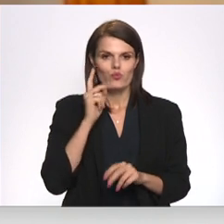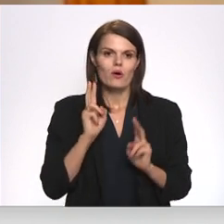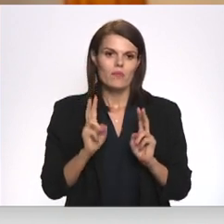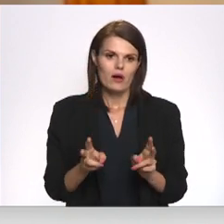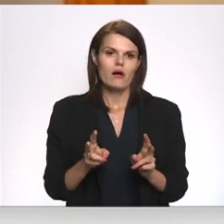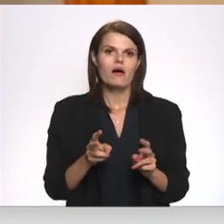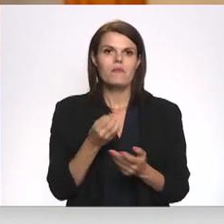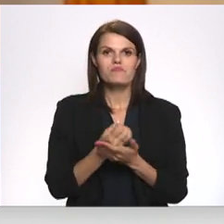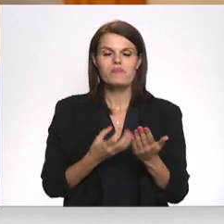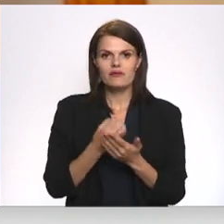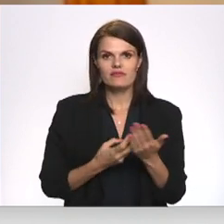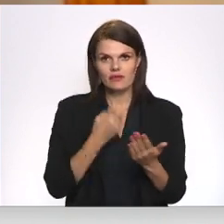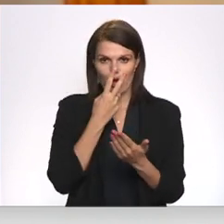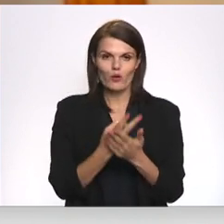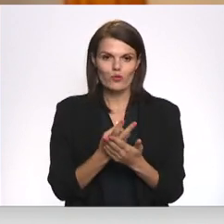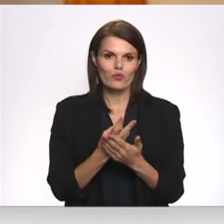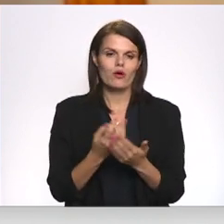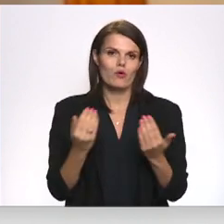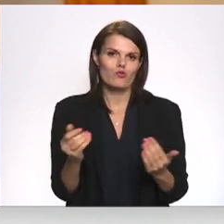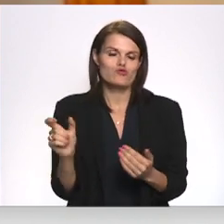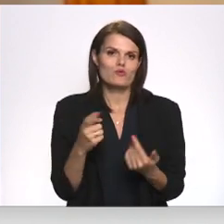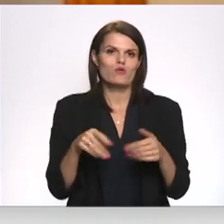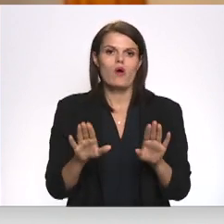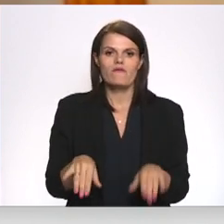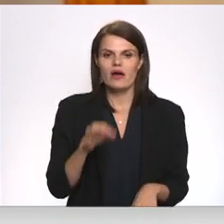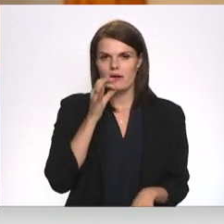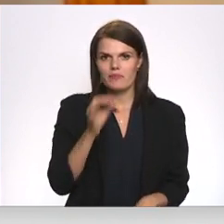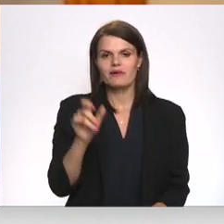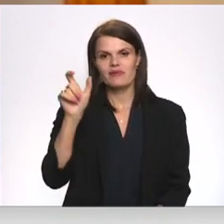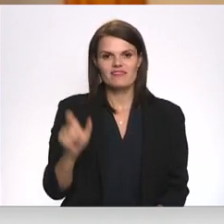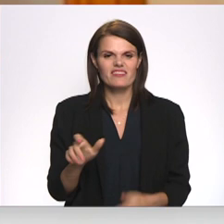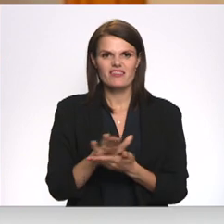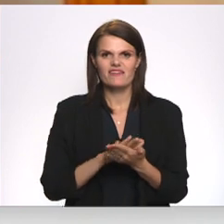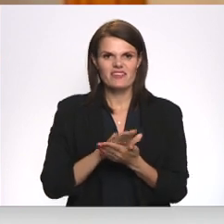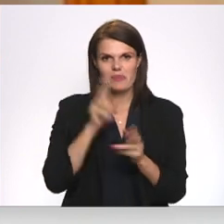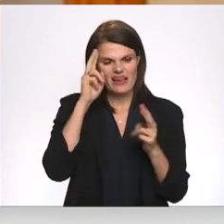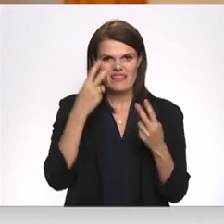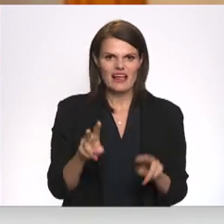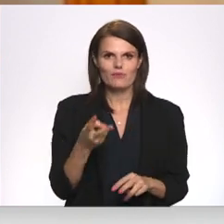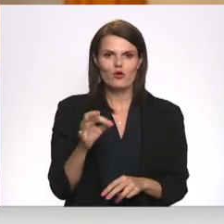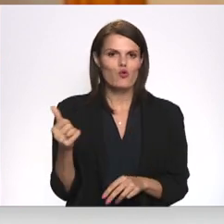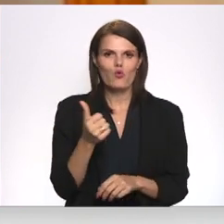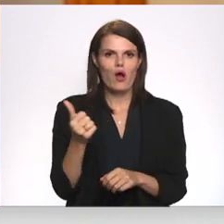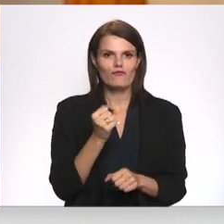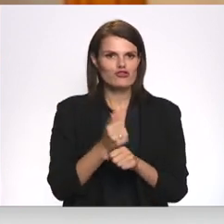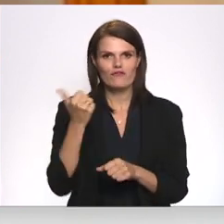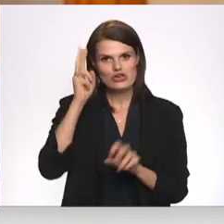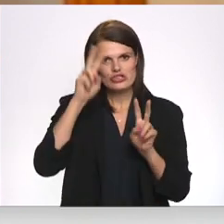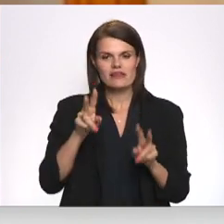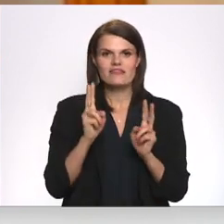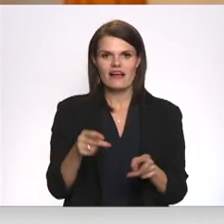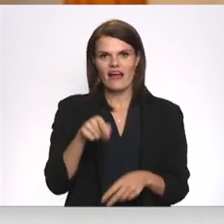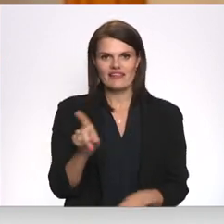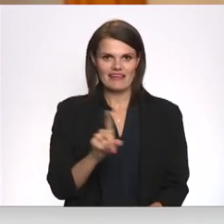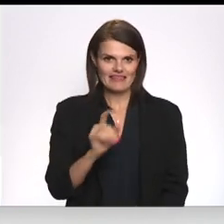mēs no paskaidrojumu. Varam šobrīd saprast, ka cilvēks vispār nesaprata, ko viņš dara un kāda